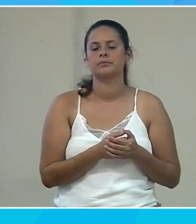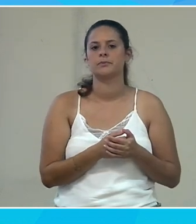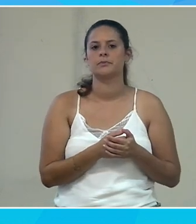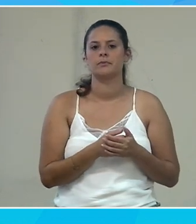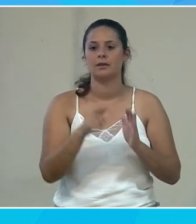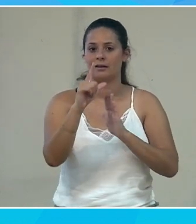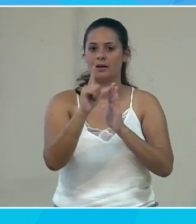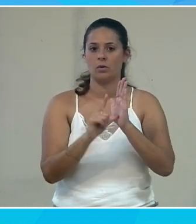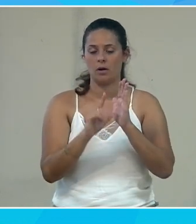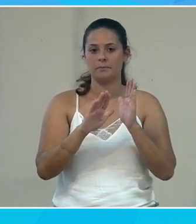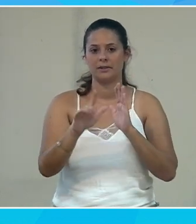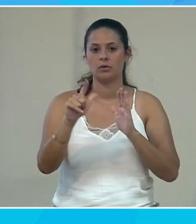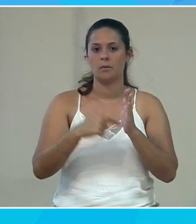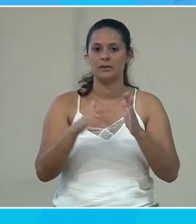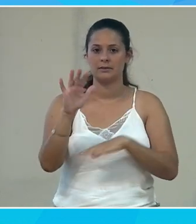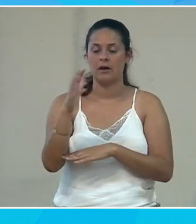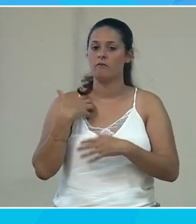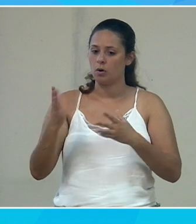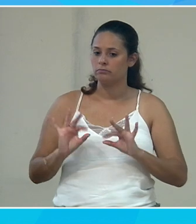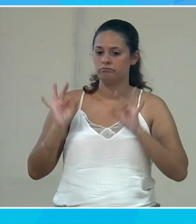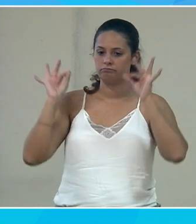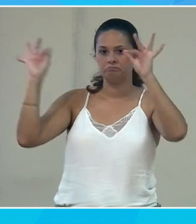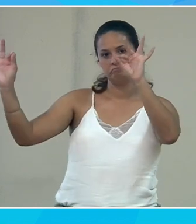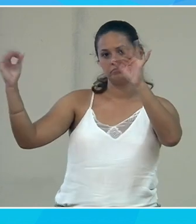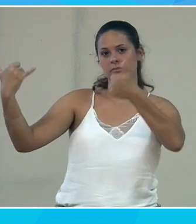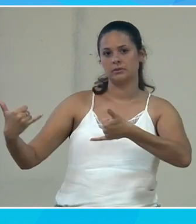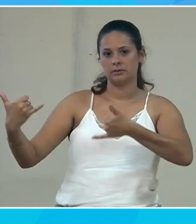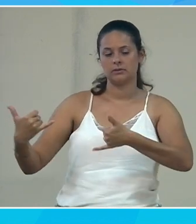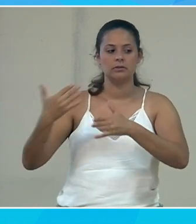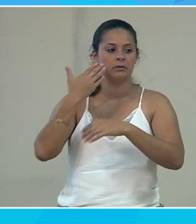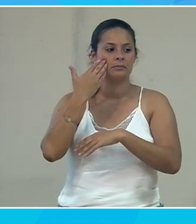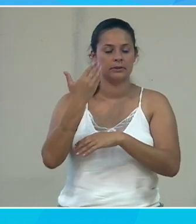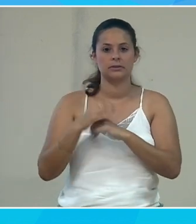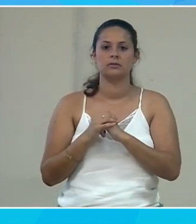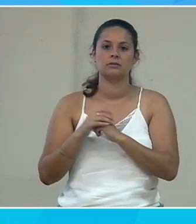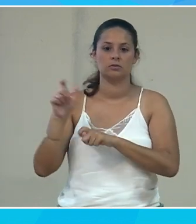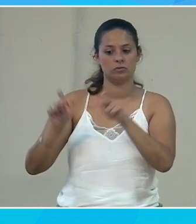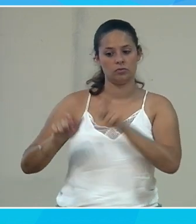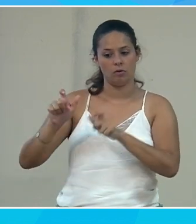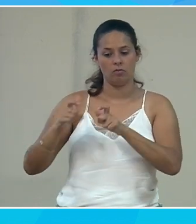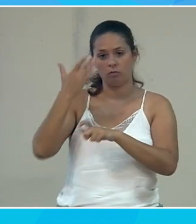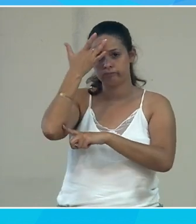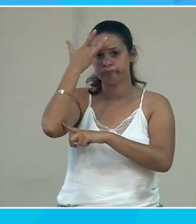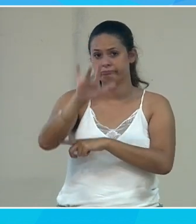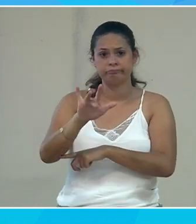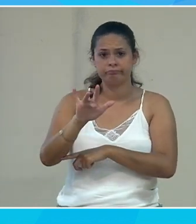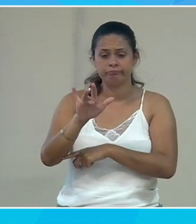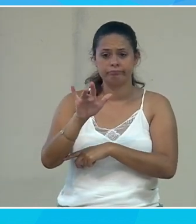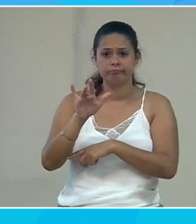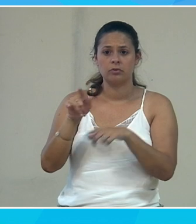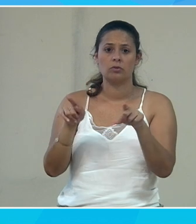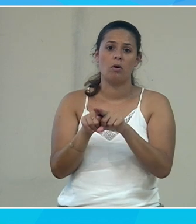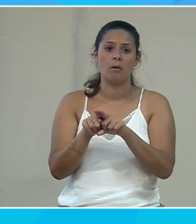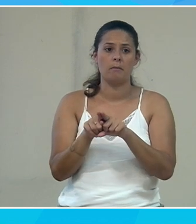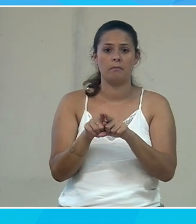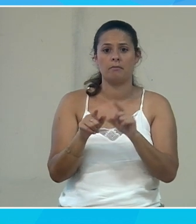La loi de 2005, j'ai voulu la remettre ici parce que quelque part, les gens, c'est assez méconnu et c'est un point